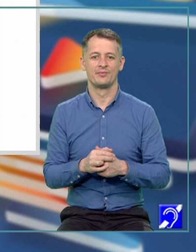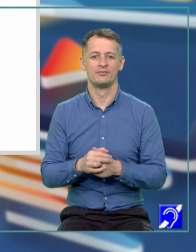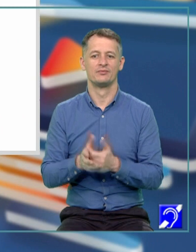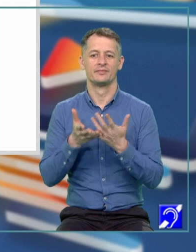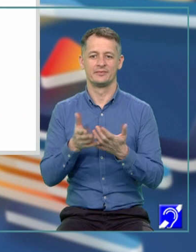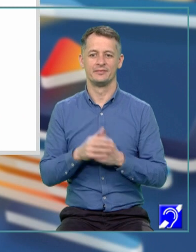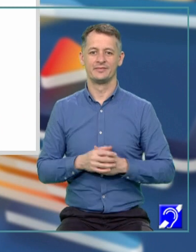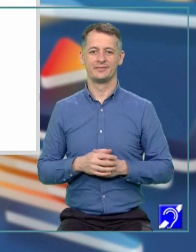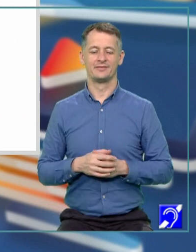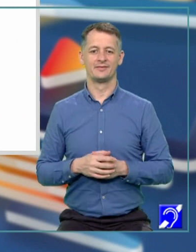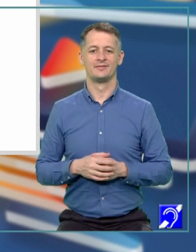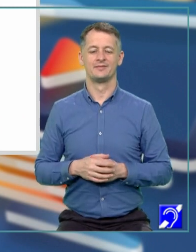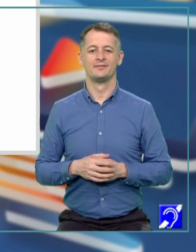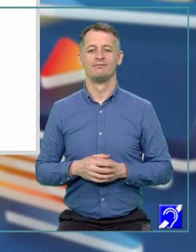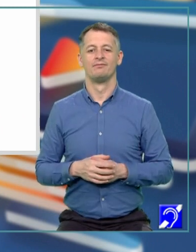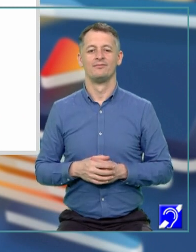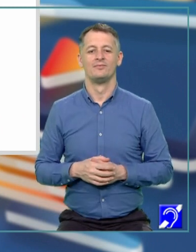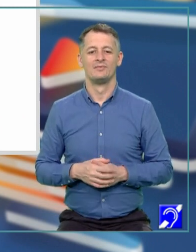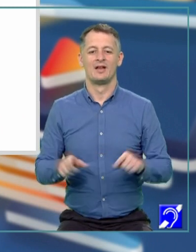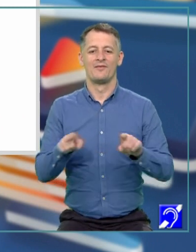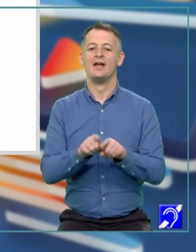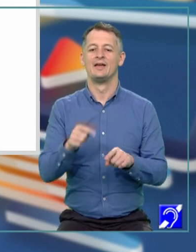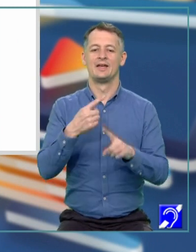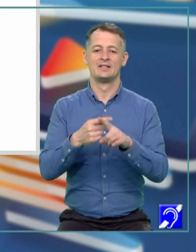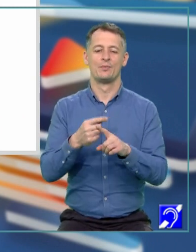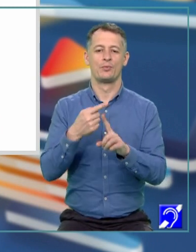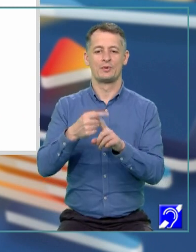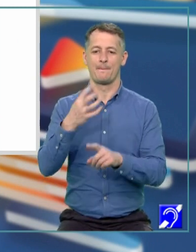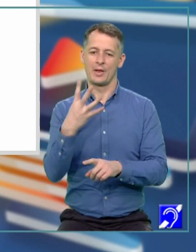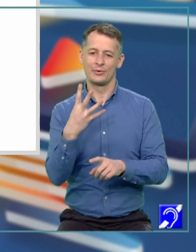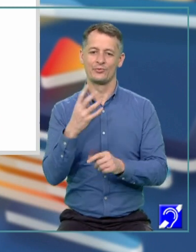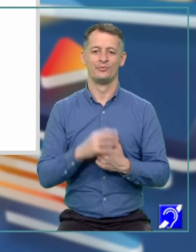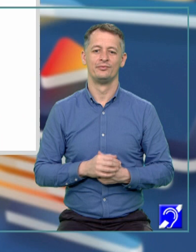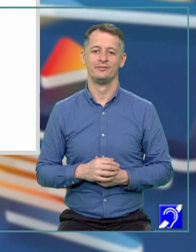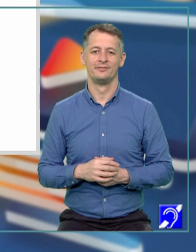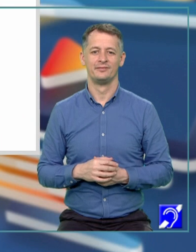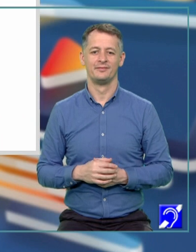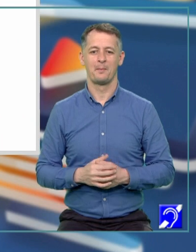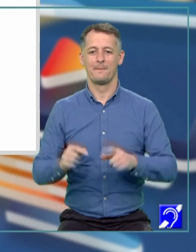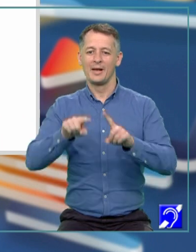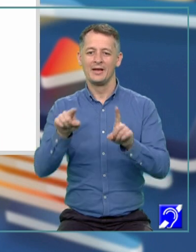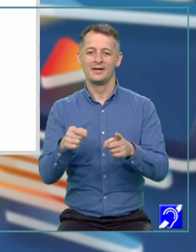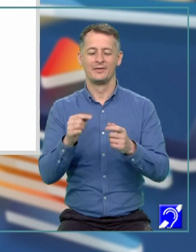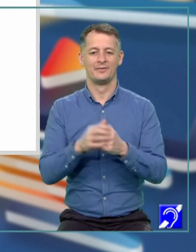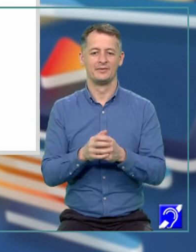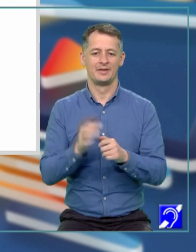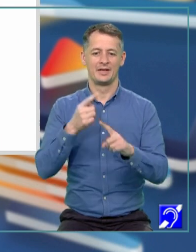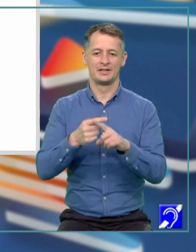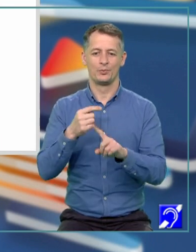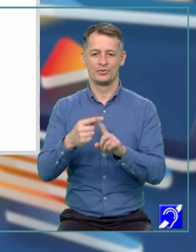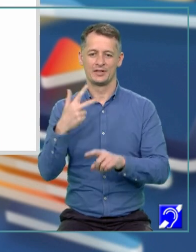fiind x plus 4 pe lângă x